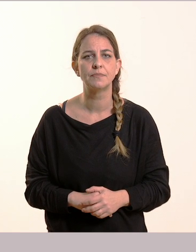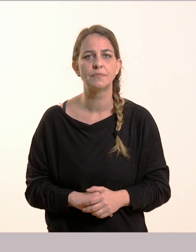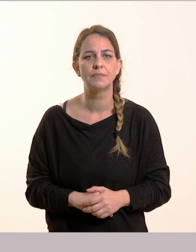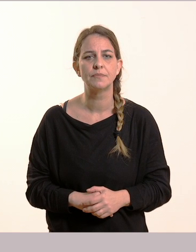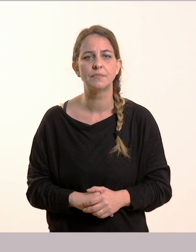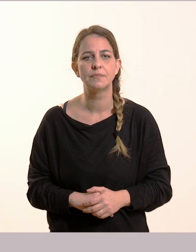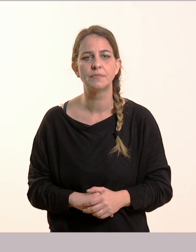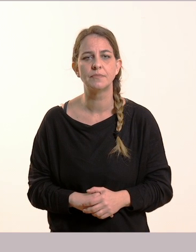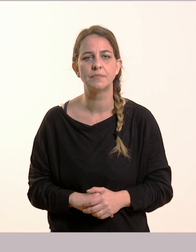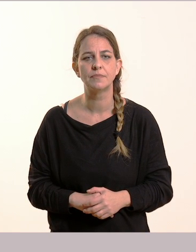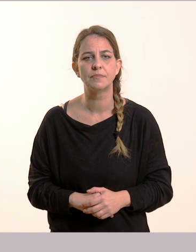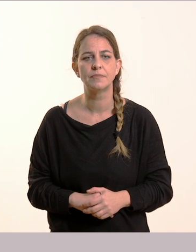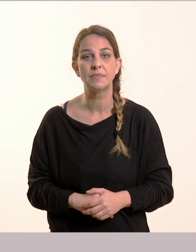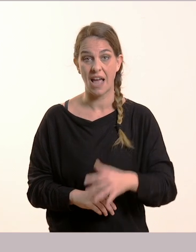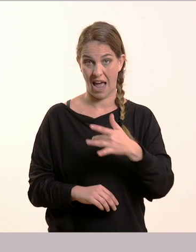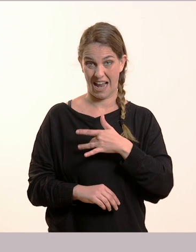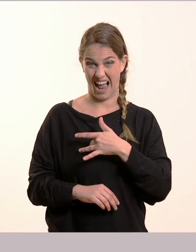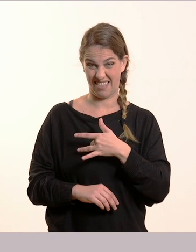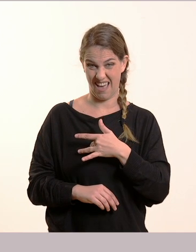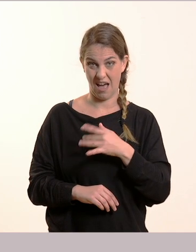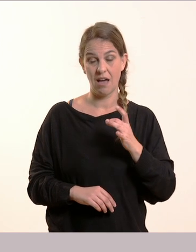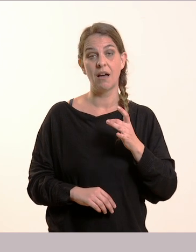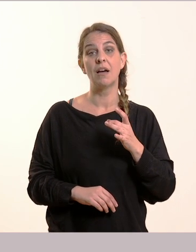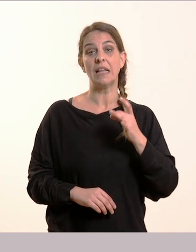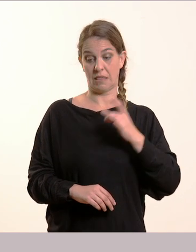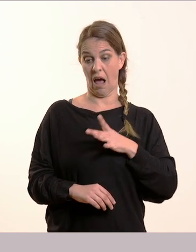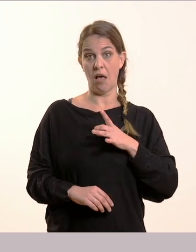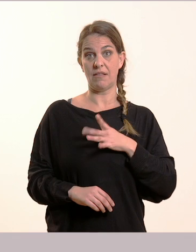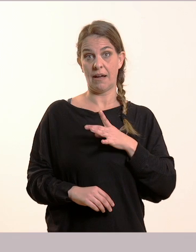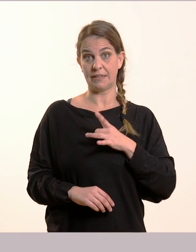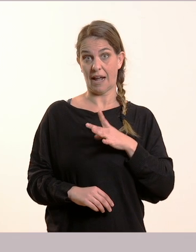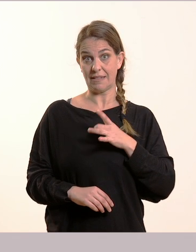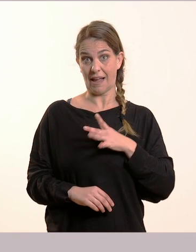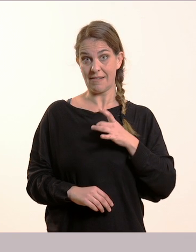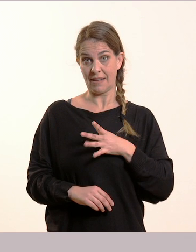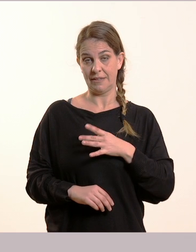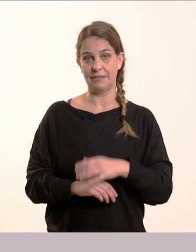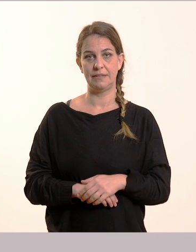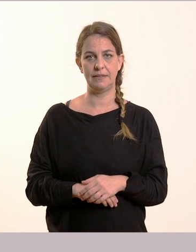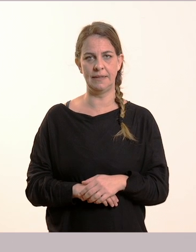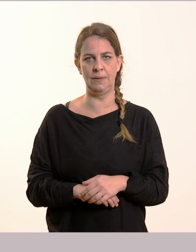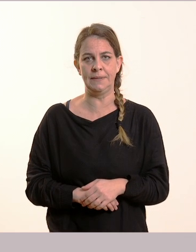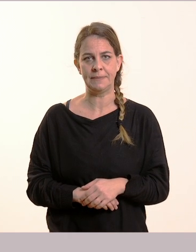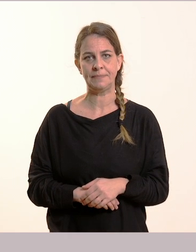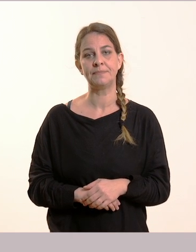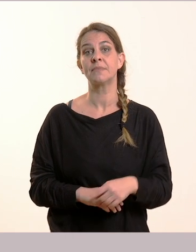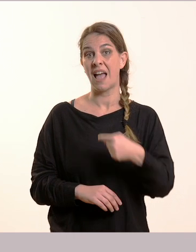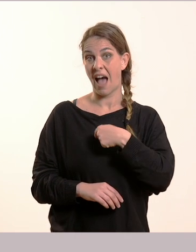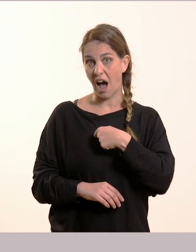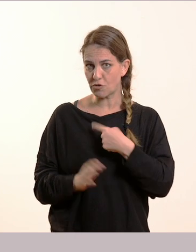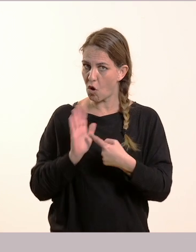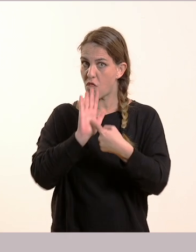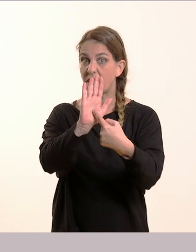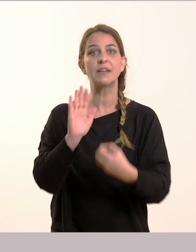Η καρδιά του Σέργιου χτυπούσε δυνατά! Αυτό εκφράζει τα συναισθήματά του. Την